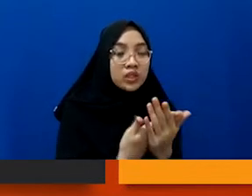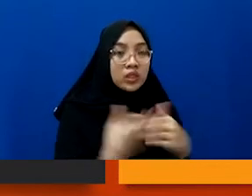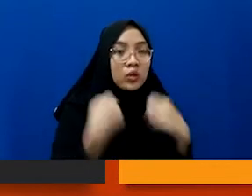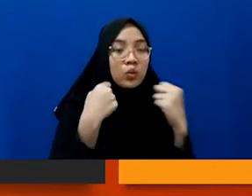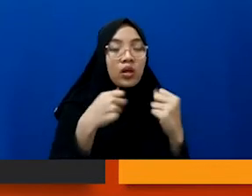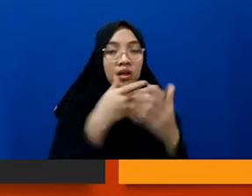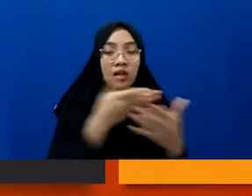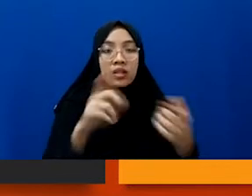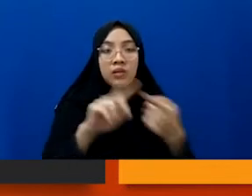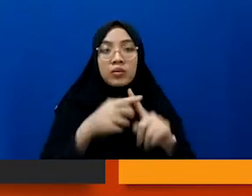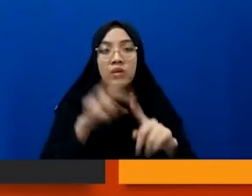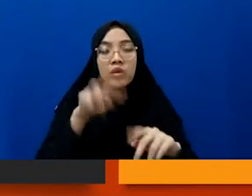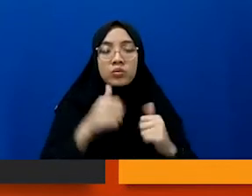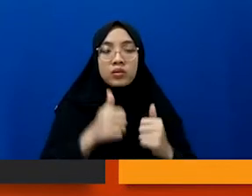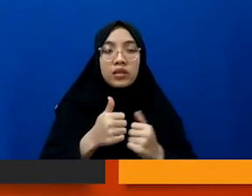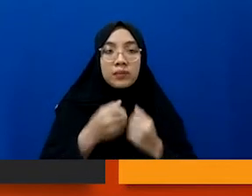siapa sih pelakunya,